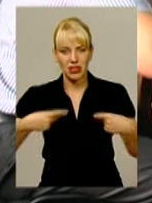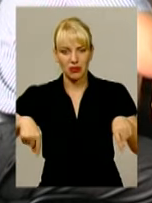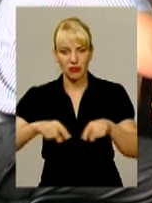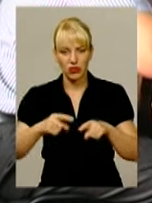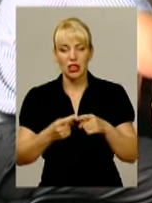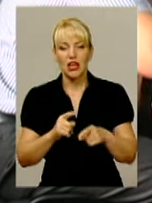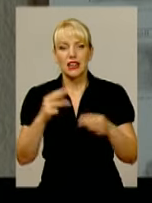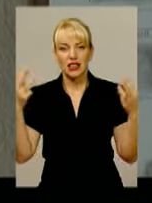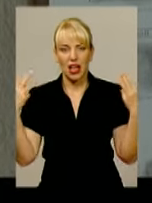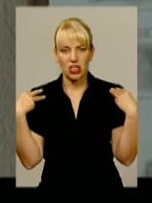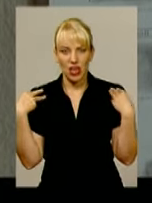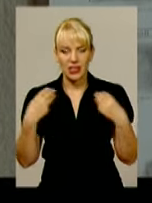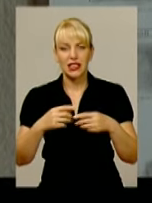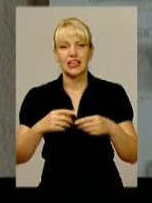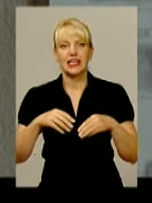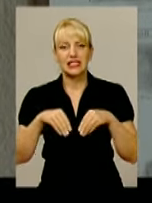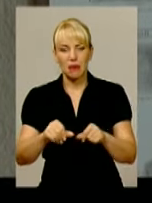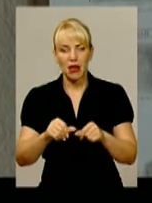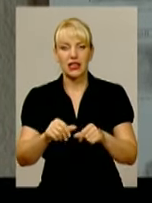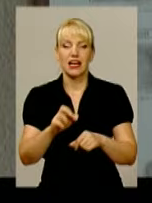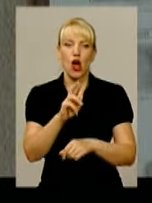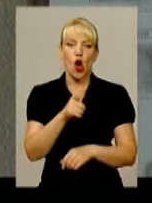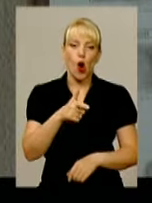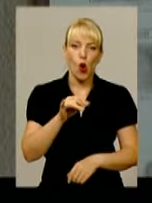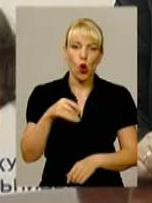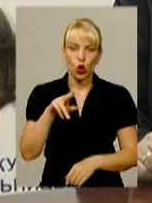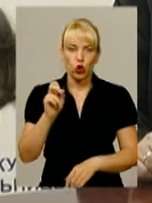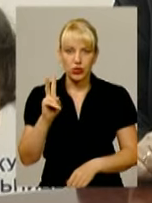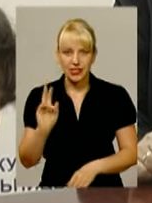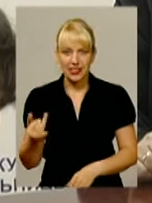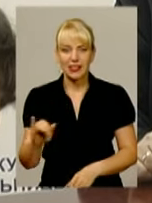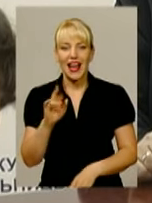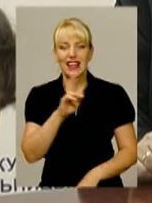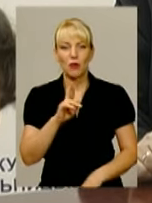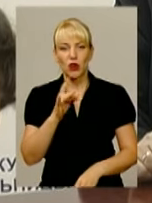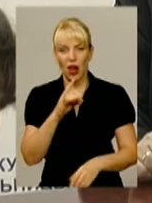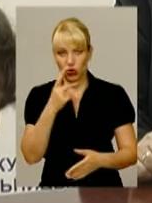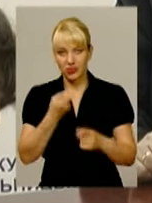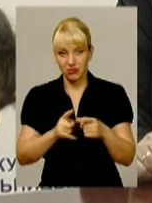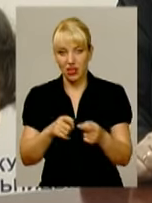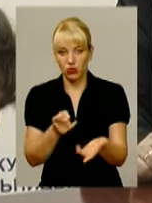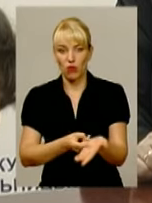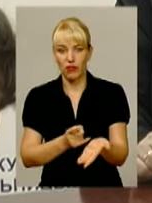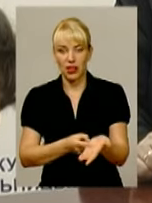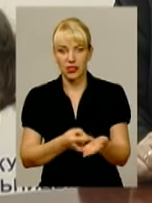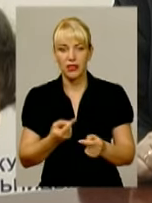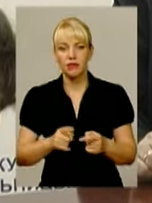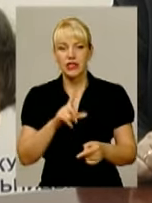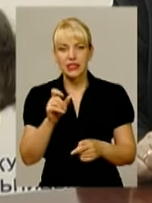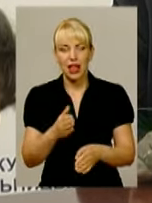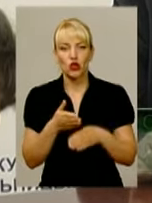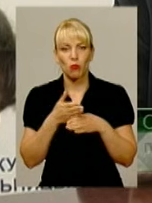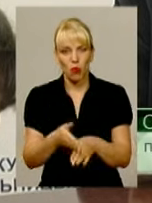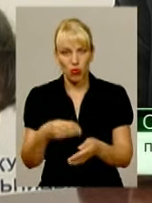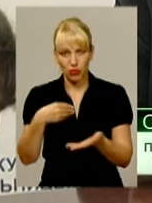земельного відомства у Городоцькому та Ярмолунецькому районах це довели. За сприяння у передачі в оренду земельної ділянки, один